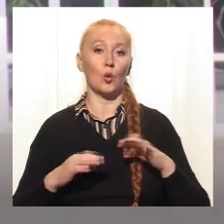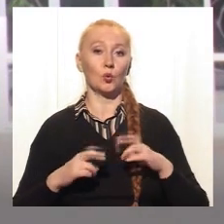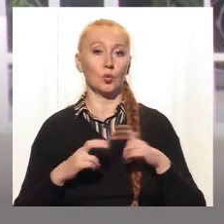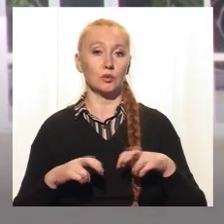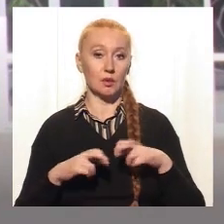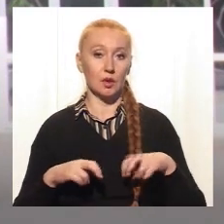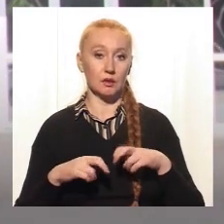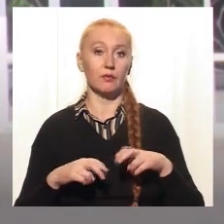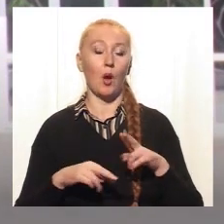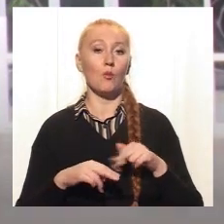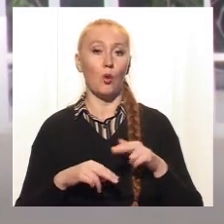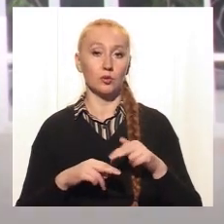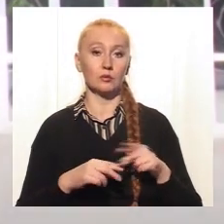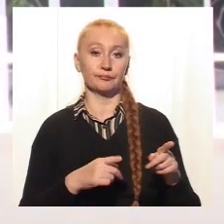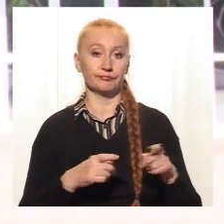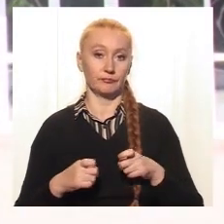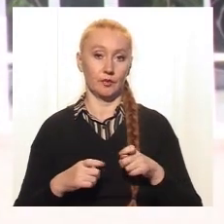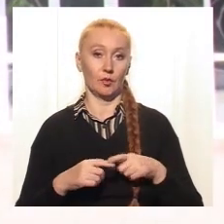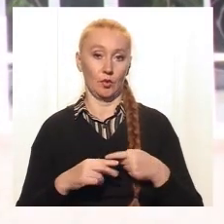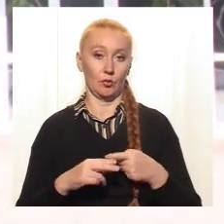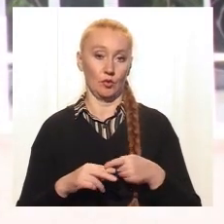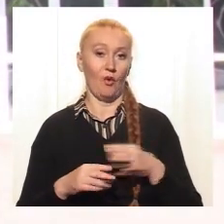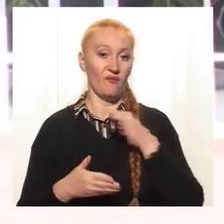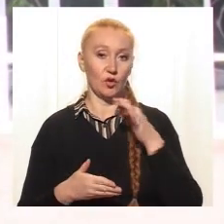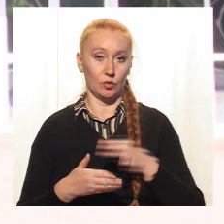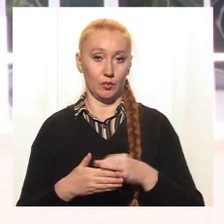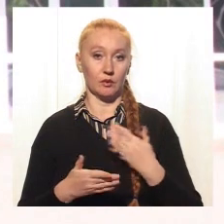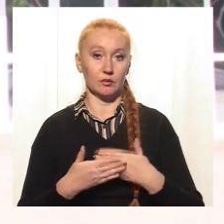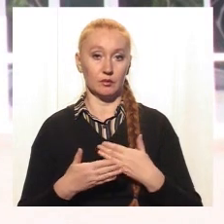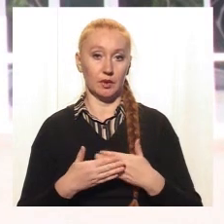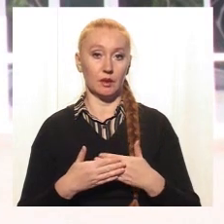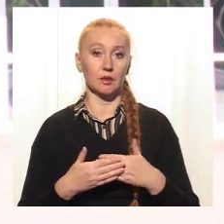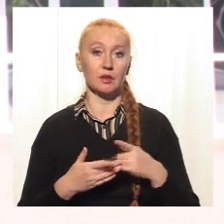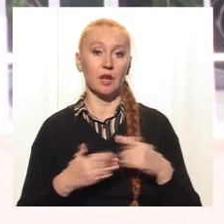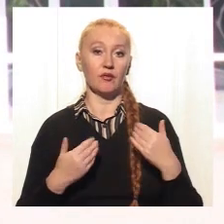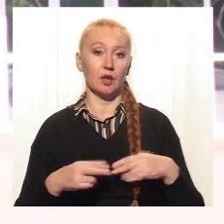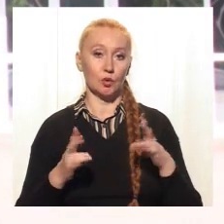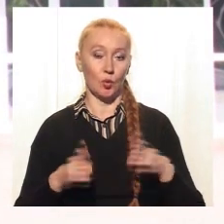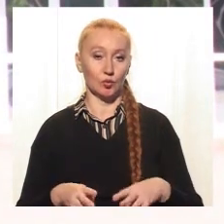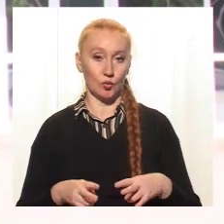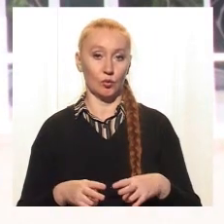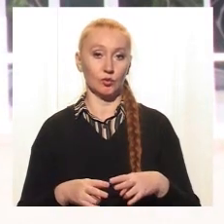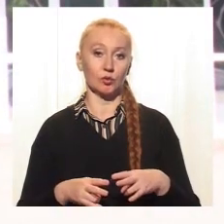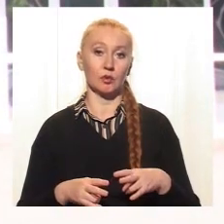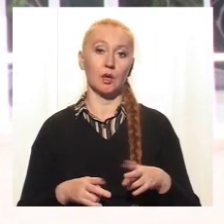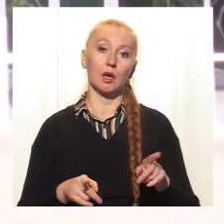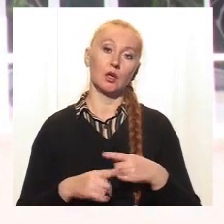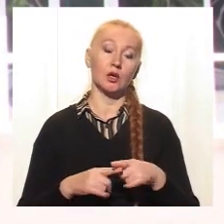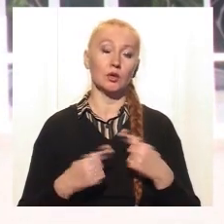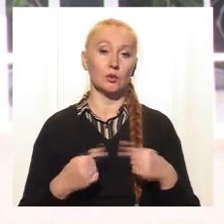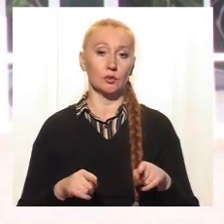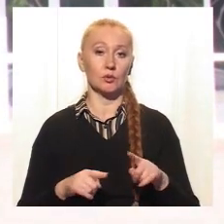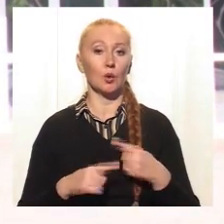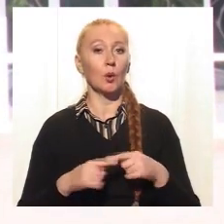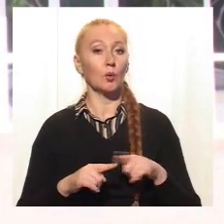слідства, поліції, притягувати їх до кримінальної відповідальності, за приклад, за тілесне ушкодження чи інші. І